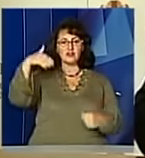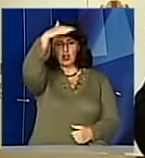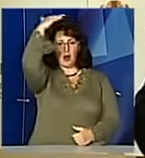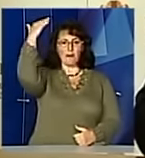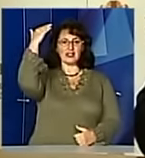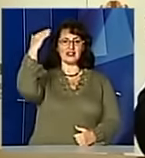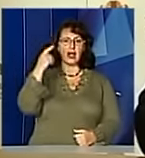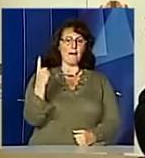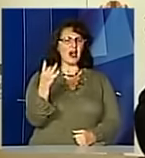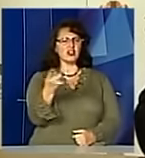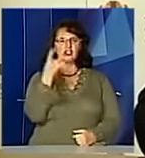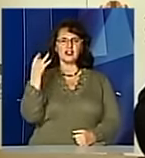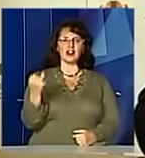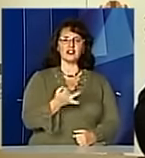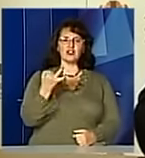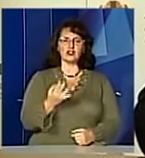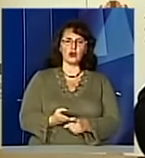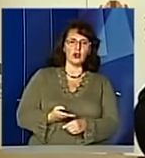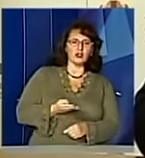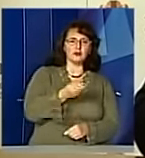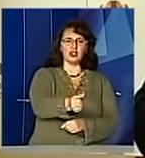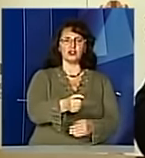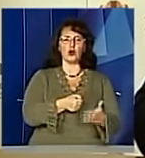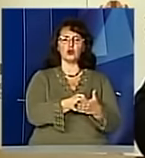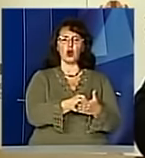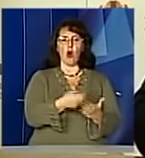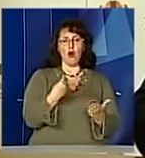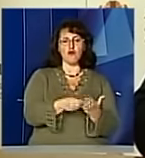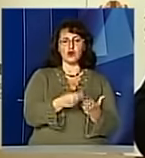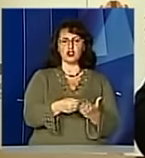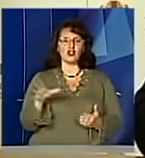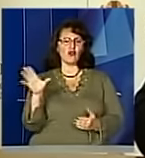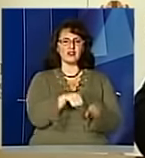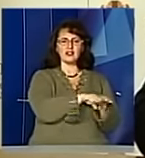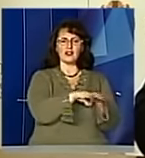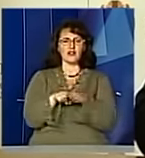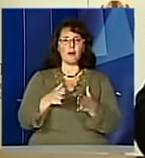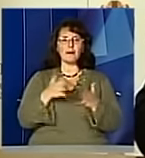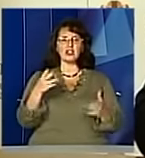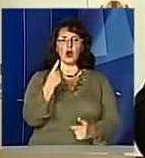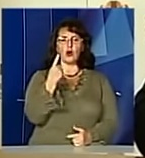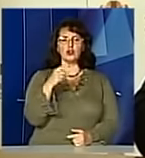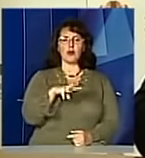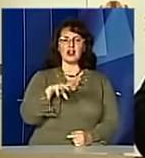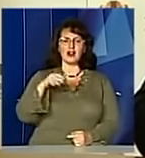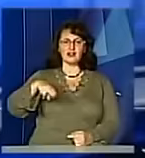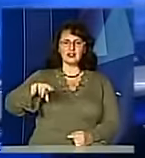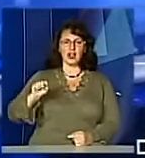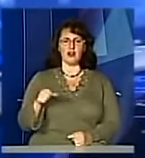перший раз в своїй історії сплатила до бюджетів усіх рівнів більше 1 мільярда гривень.